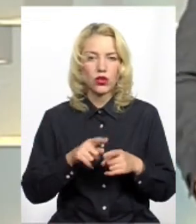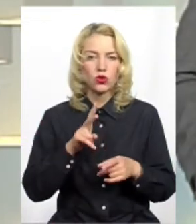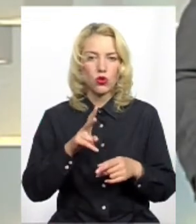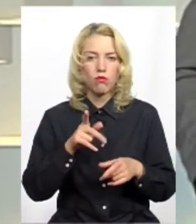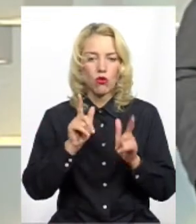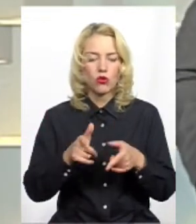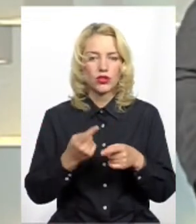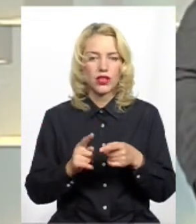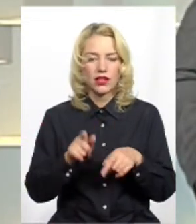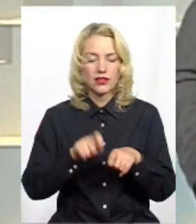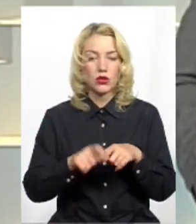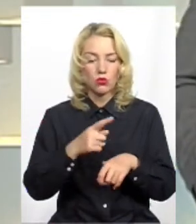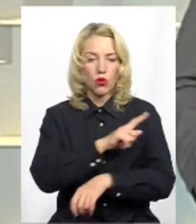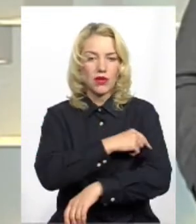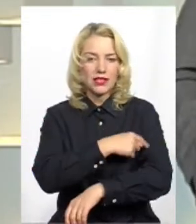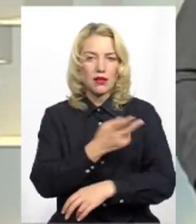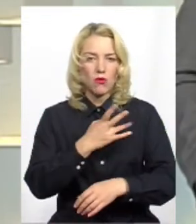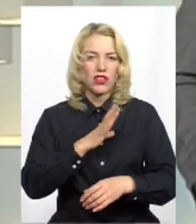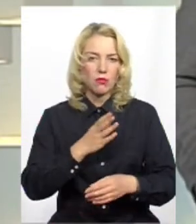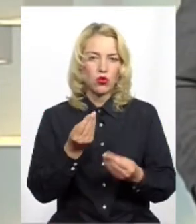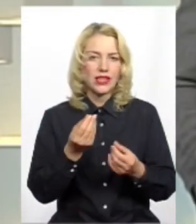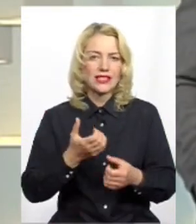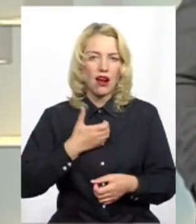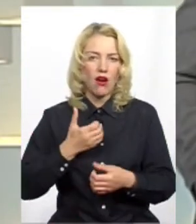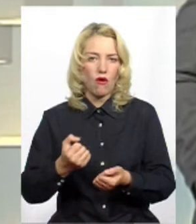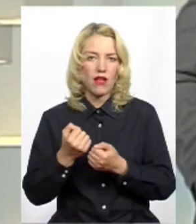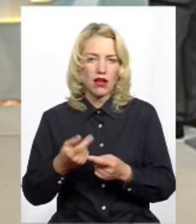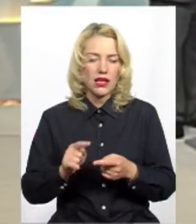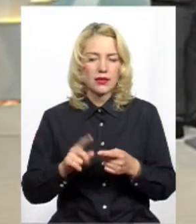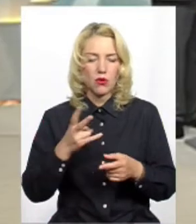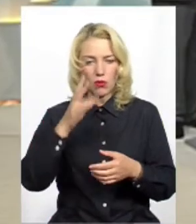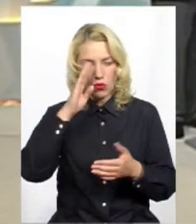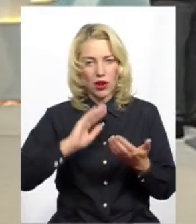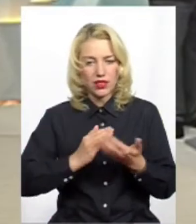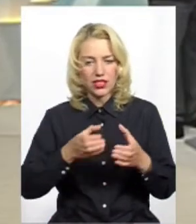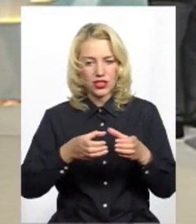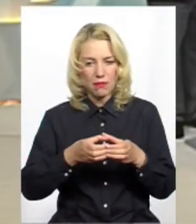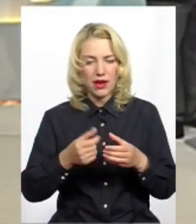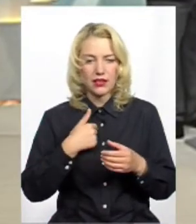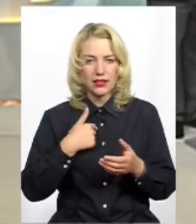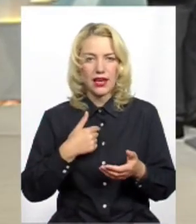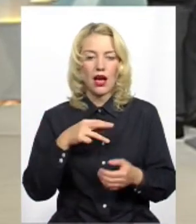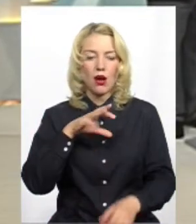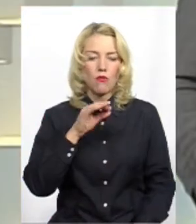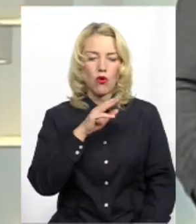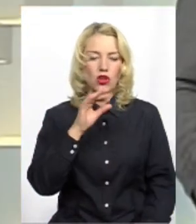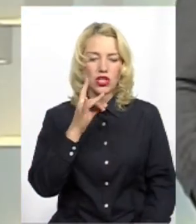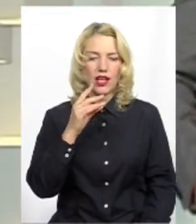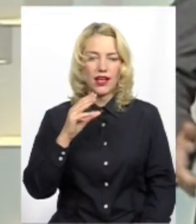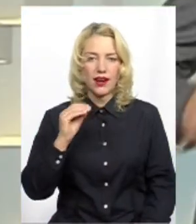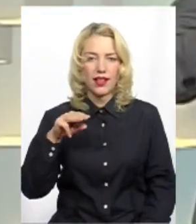повинна бути страхова. Крапка. Це підтримує політична партія, яку я представляю. Я, може, ретарник, але я